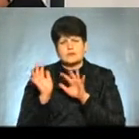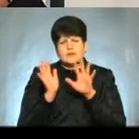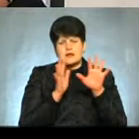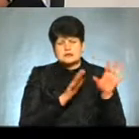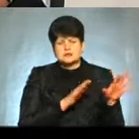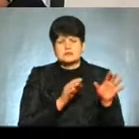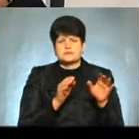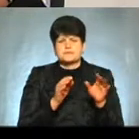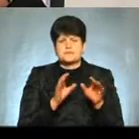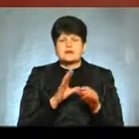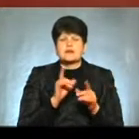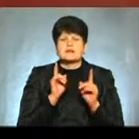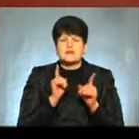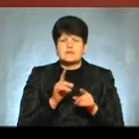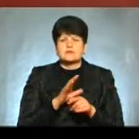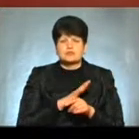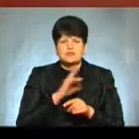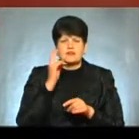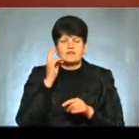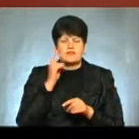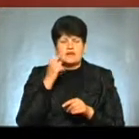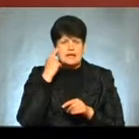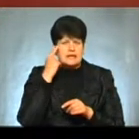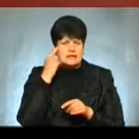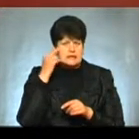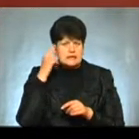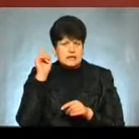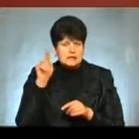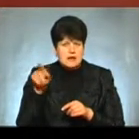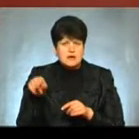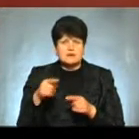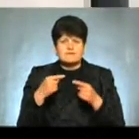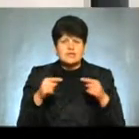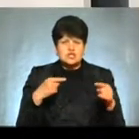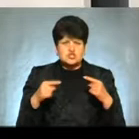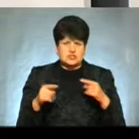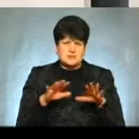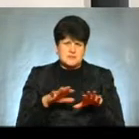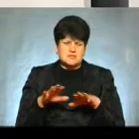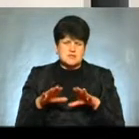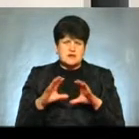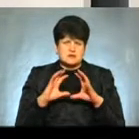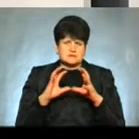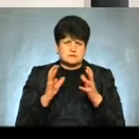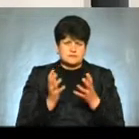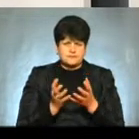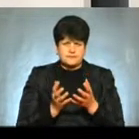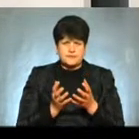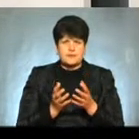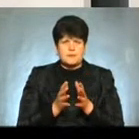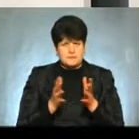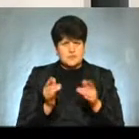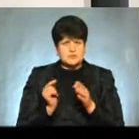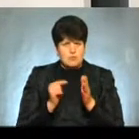потім навіть знаходили і в Антарктиді, і в Китаї, і в інших місцях земної кулі Найбільше потрапило на